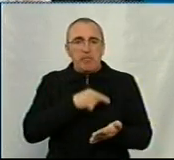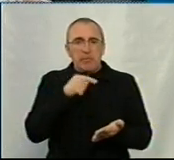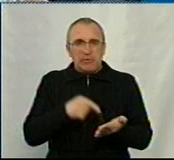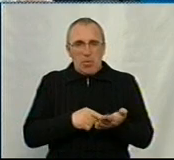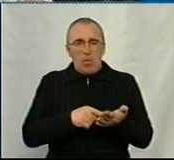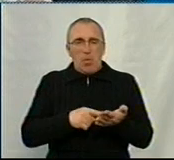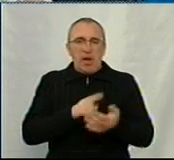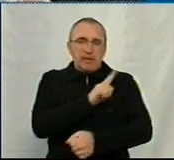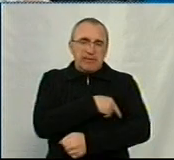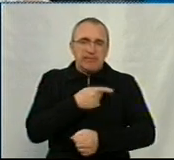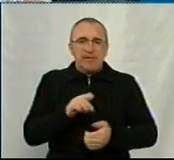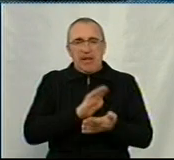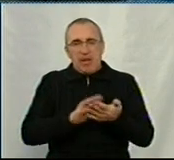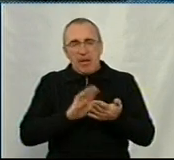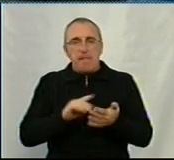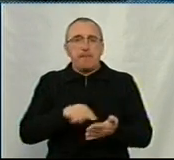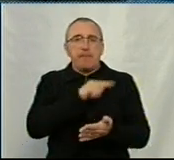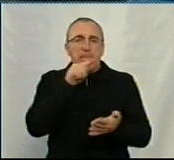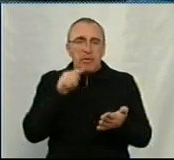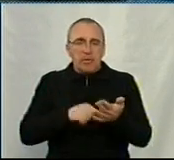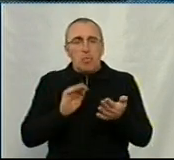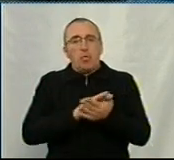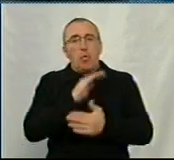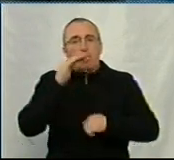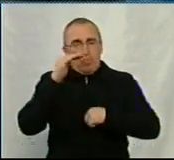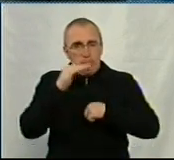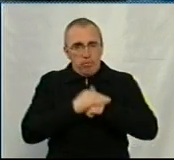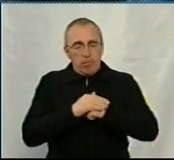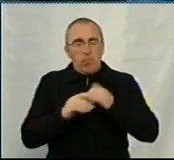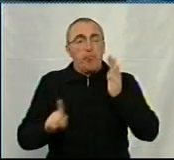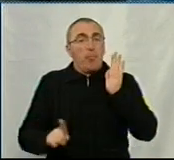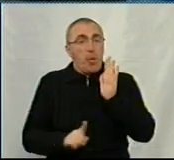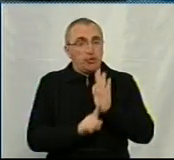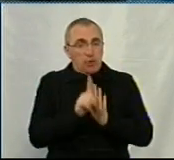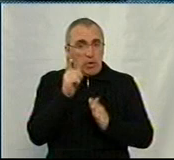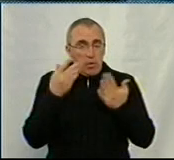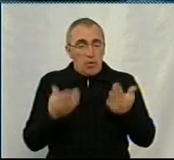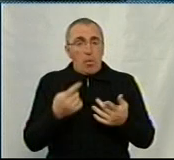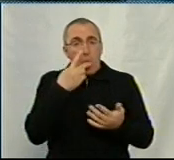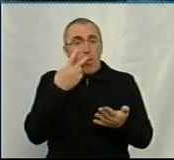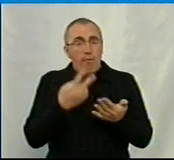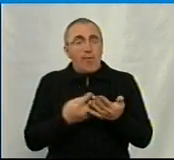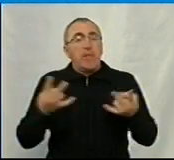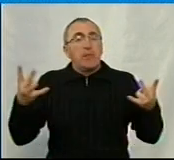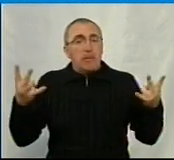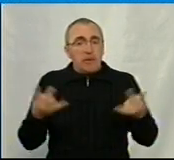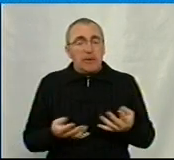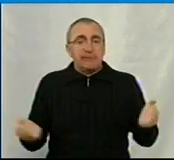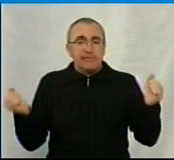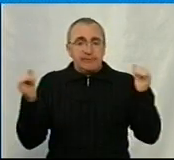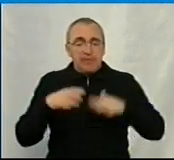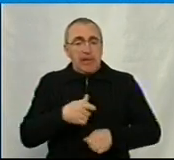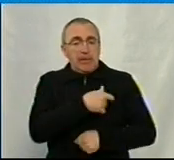-гігієнічних питань. Добрий вечір. Отже, почнемо з того, що є очевидна необхідність зібратися